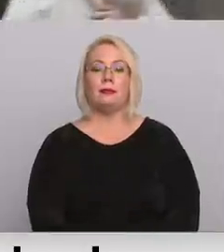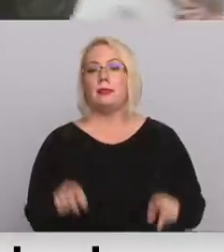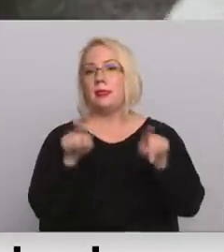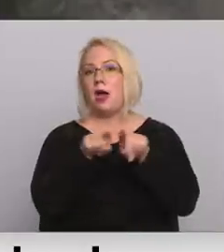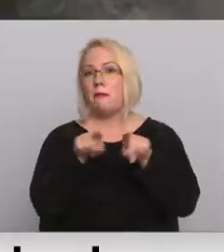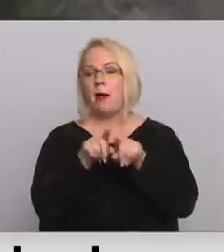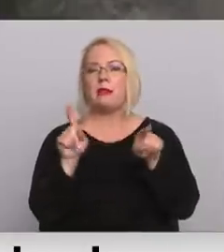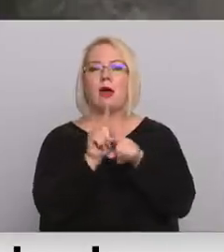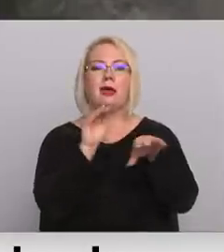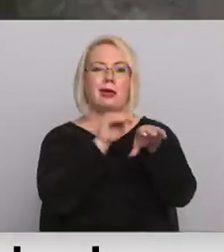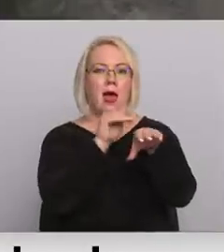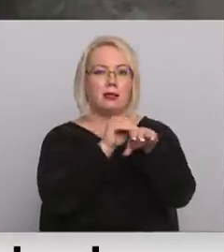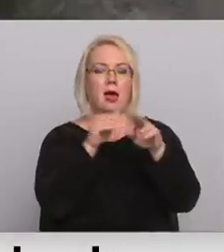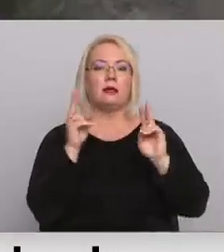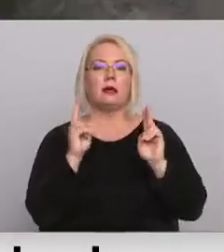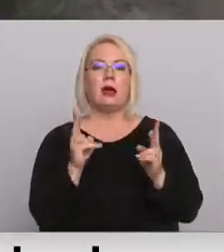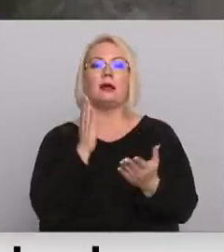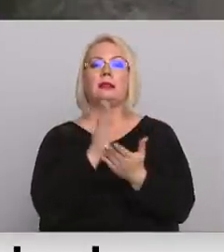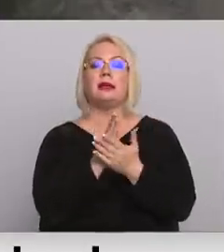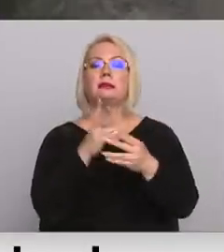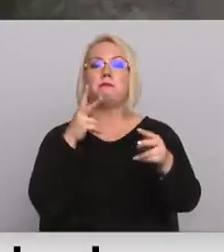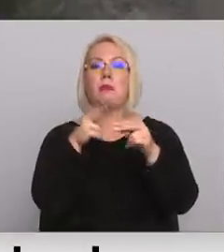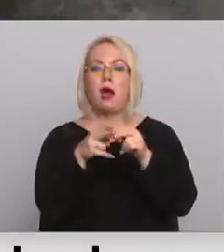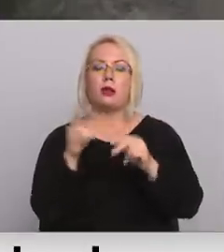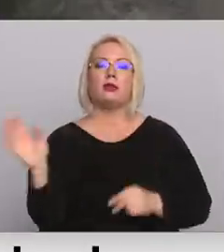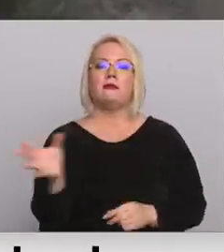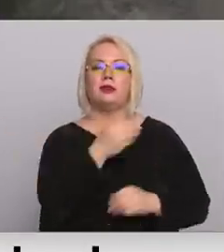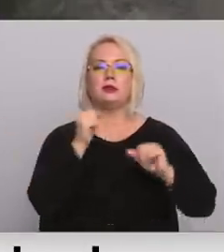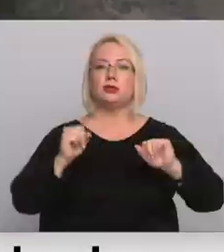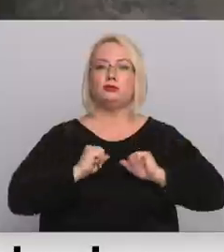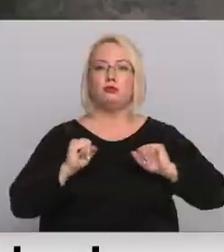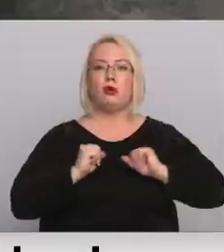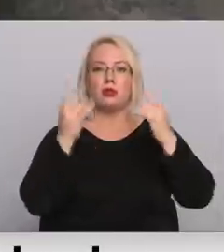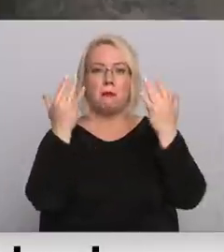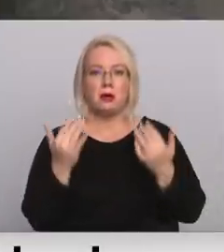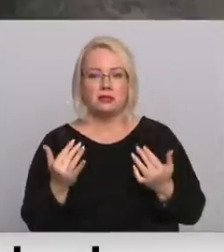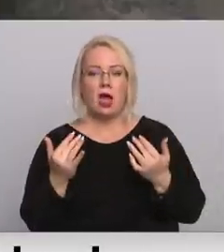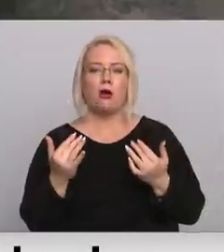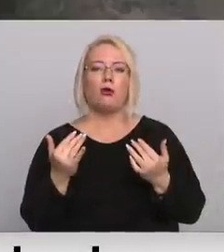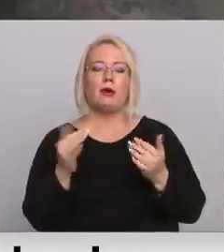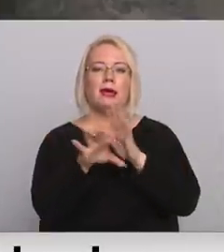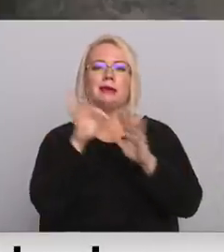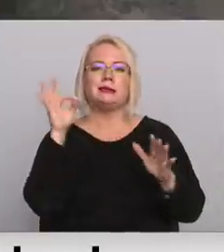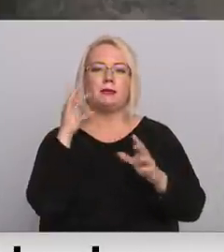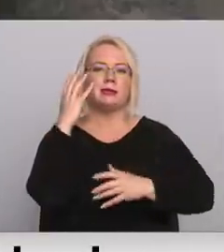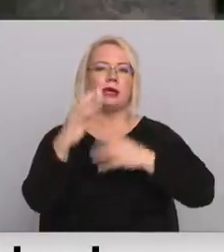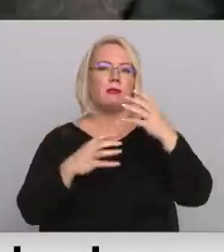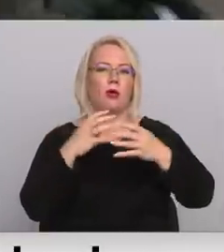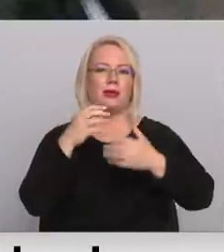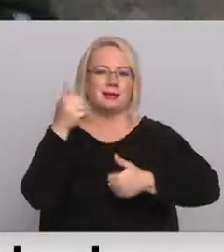Tāpat ir jāatgādina, ka tiks pārtraukti visi sporta pasākumi, izņemot starptautiskās